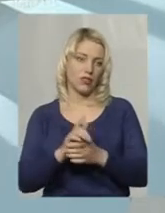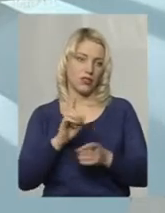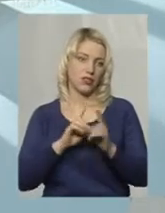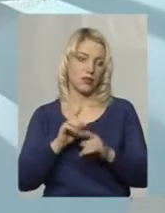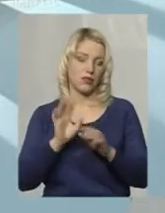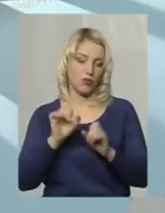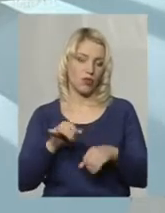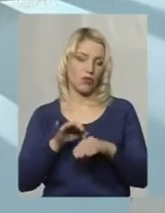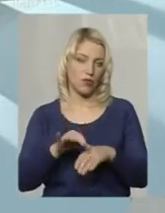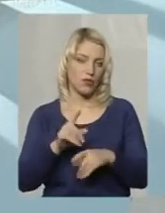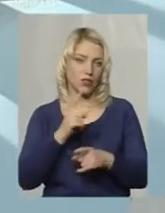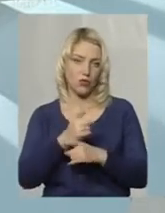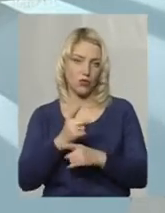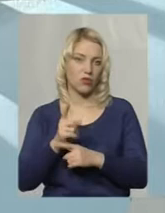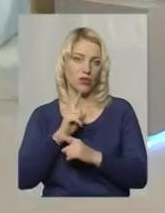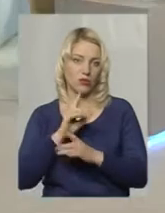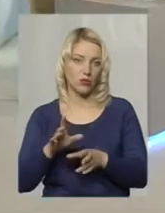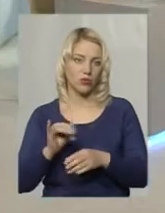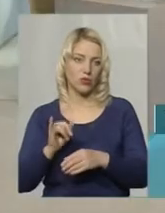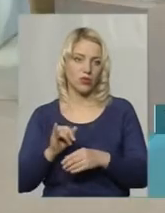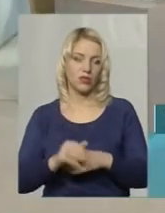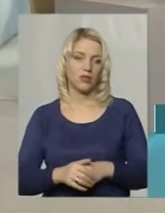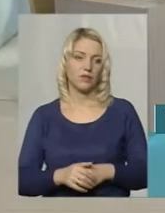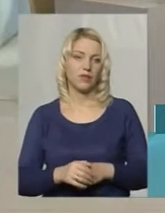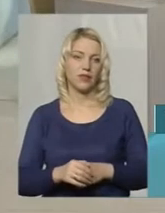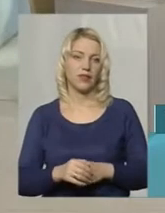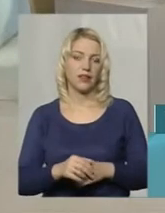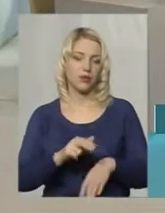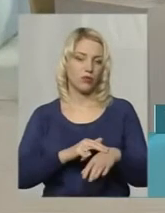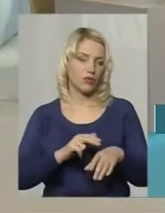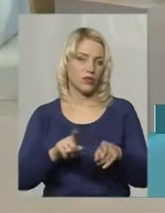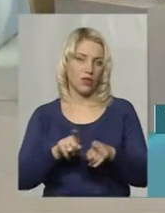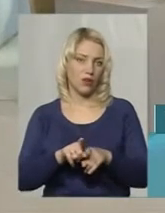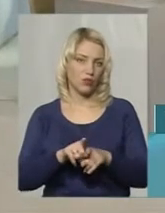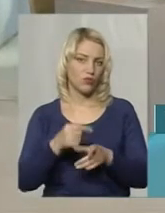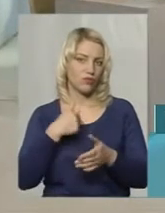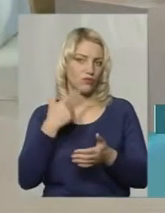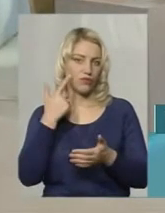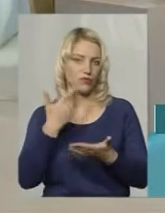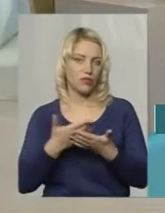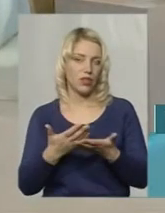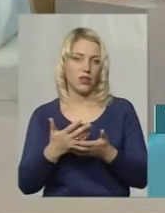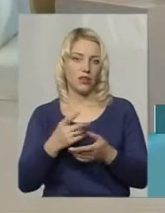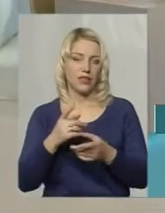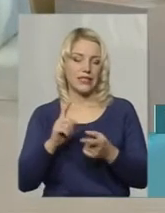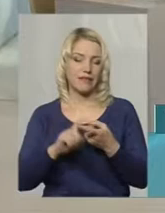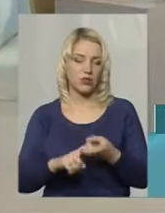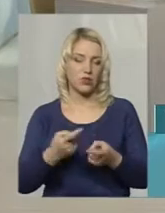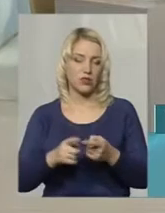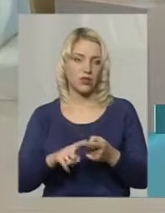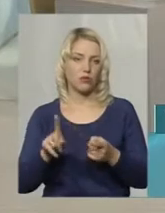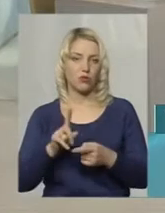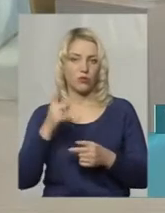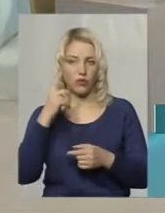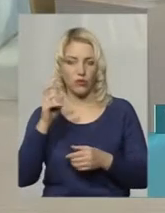забороняти не буде. Я думаю, що навіть органи правопорядку теж у зв'язку з тим, що буде отримане